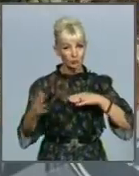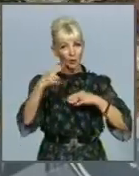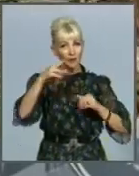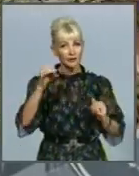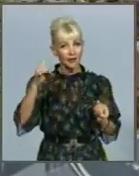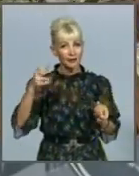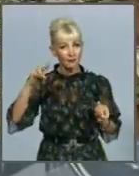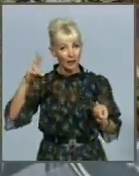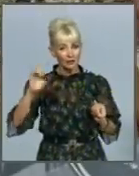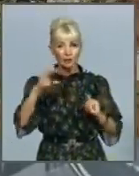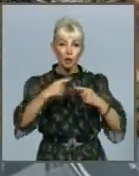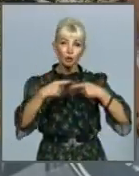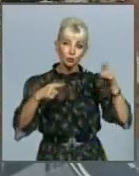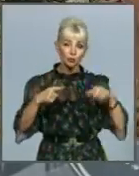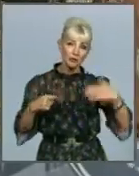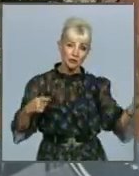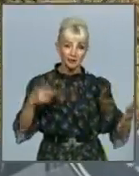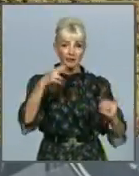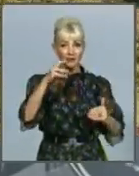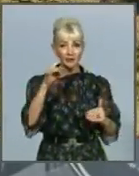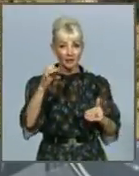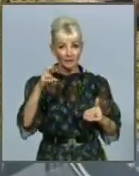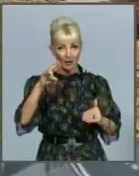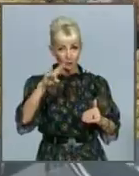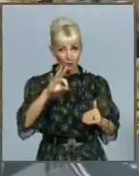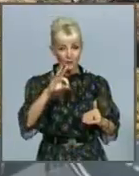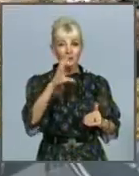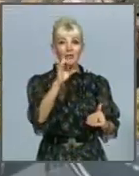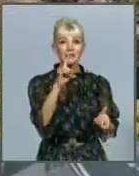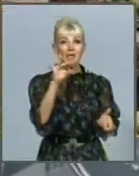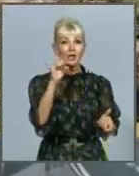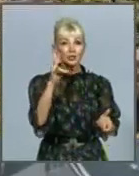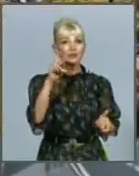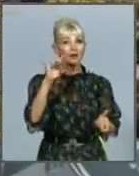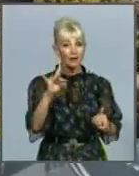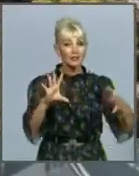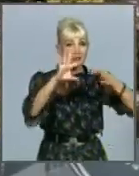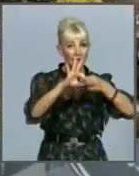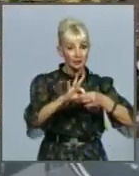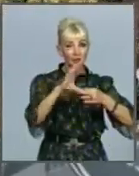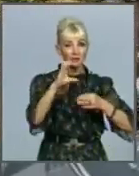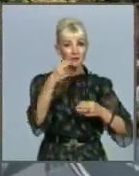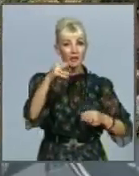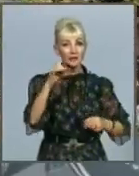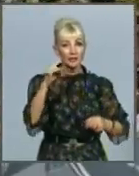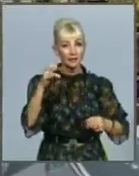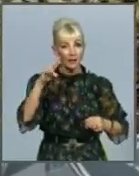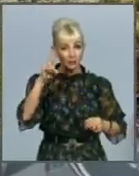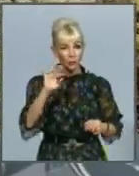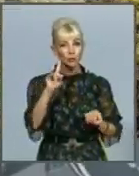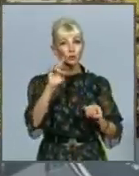іншою стороною деревянка. Саржен Яр з деревянка, щоб люди могли з Сарженого Яра